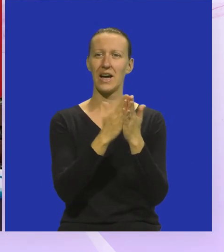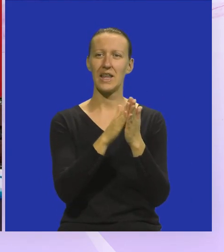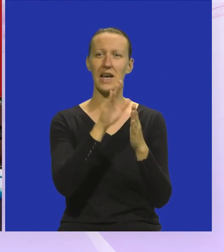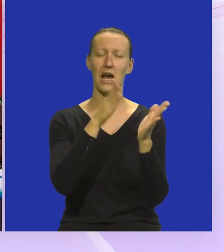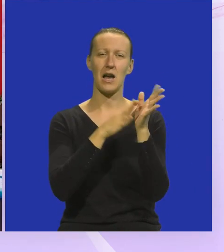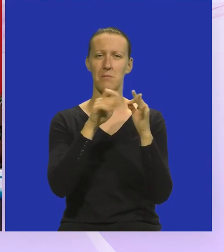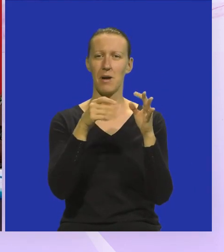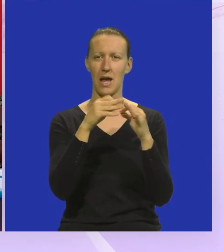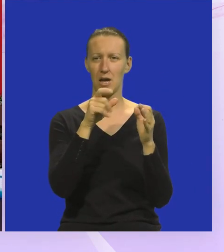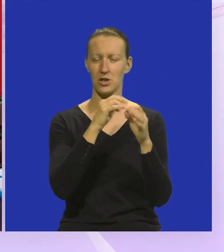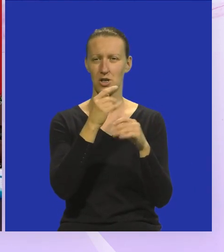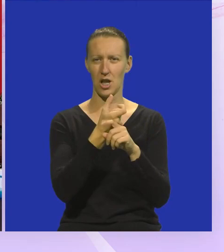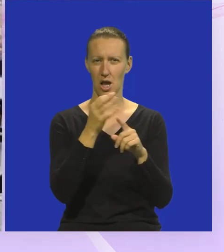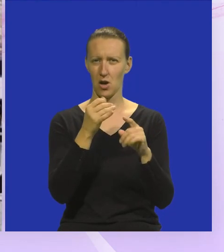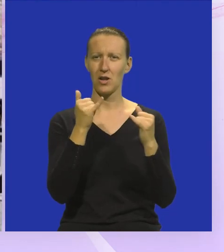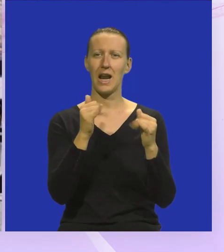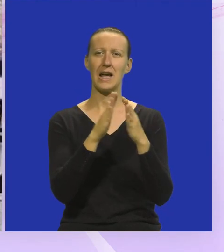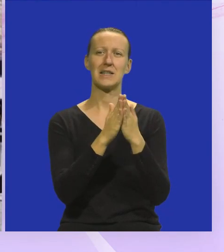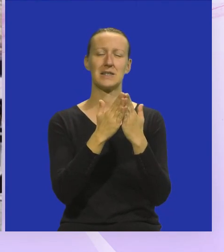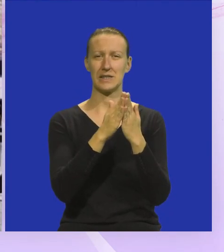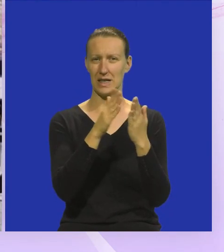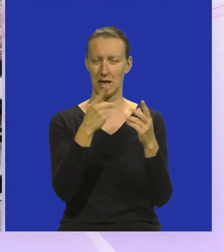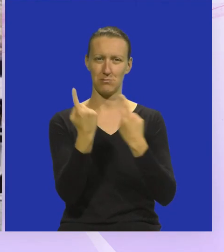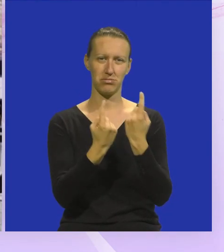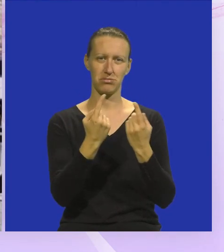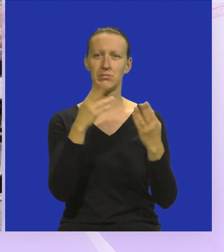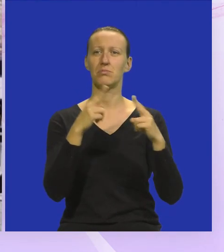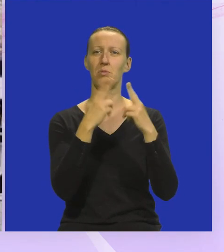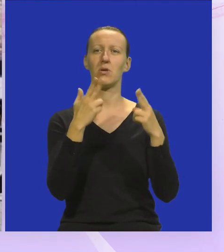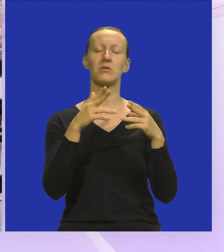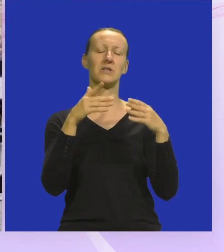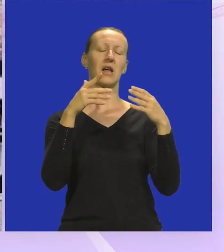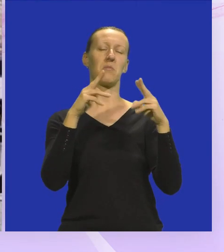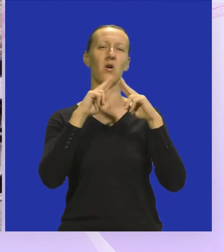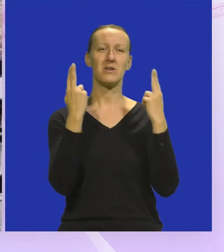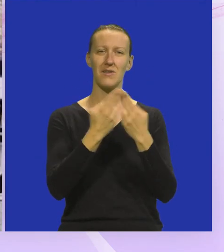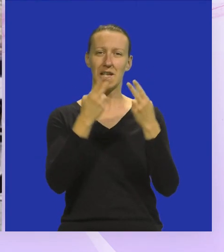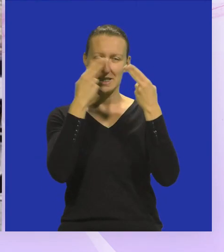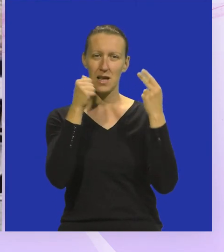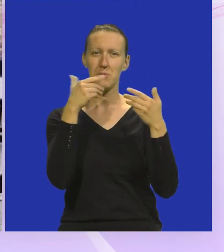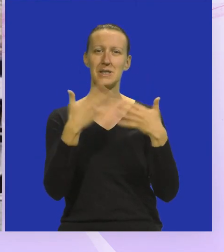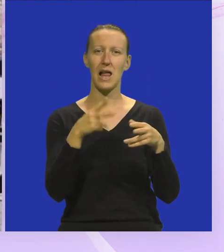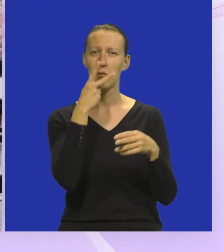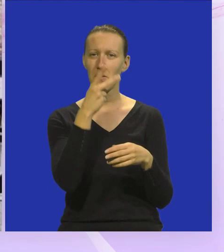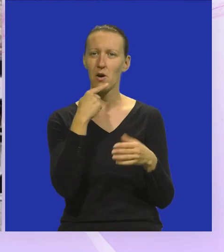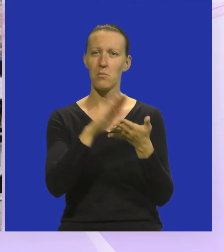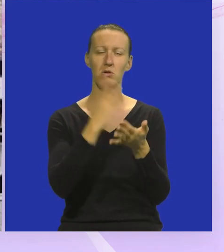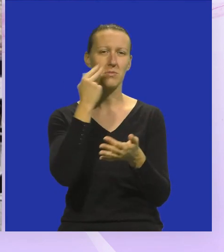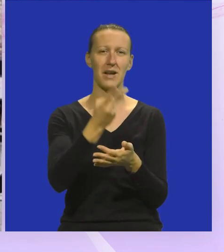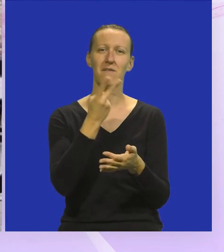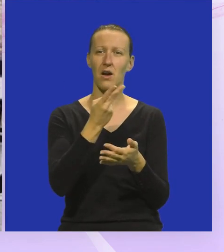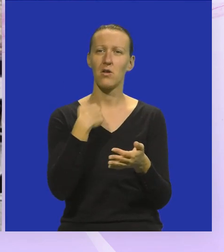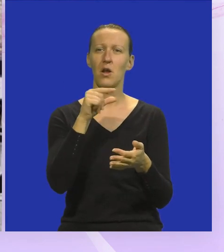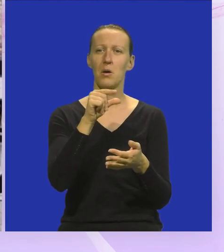Čarljenko. Danas je promocija slikovnice 6 točkica, upoznajemo svijet slijepih i slabovidnih, koji je započeo prije dvije